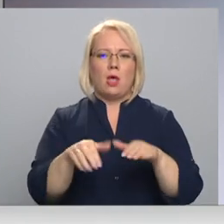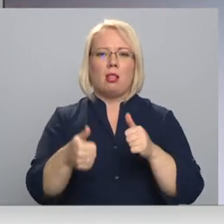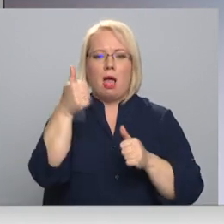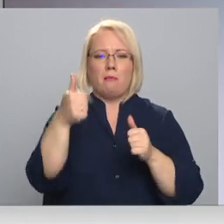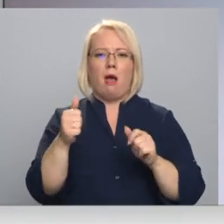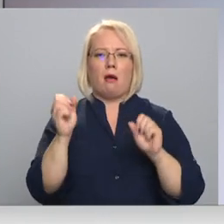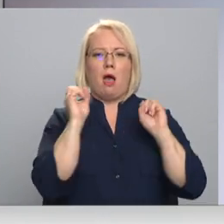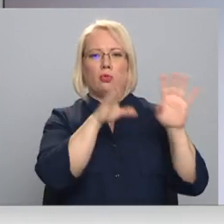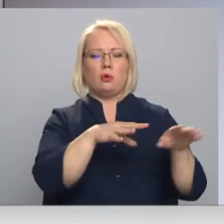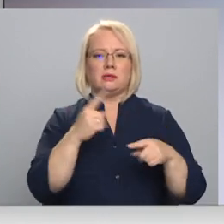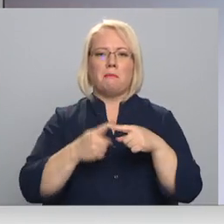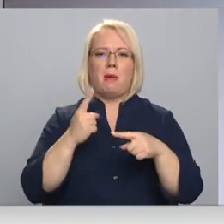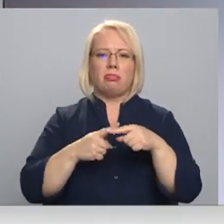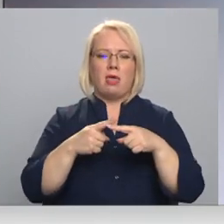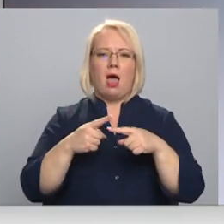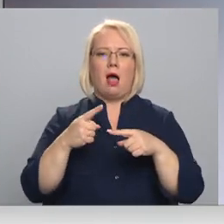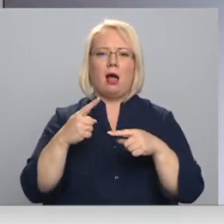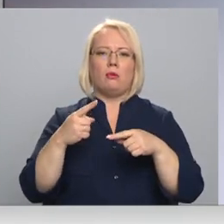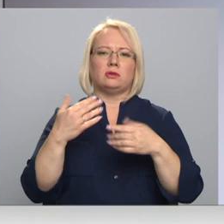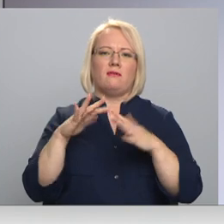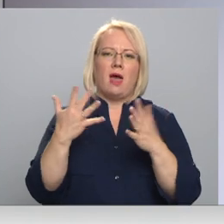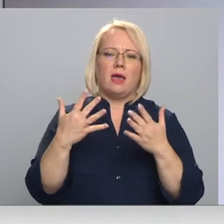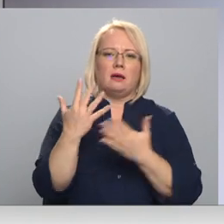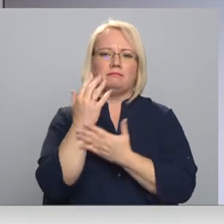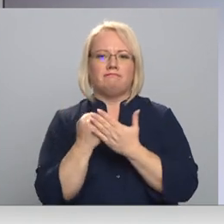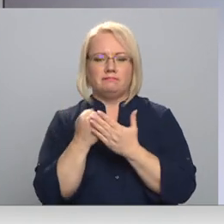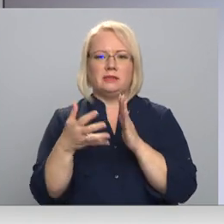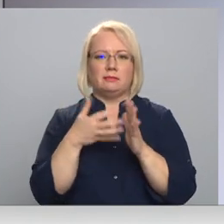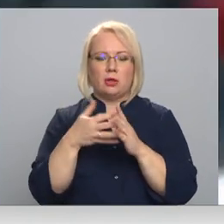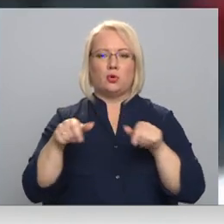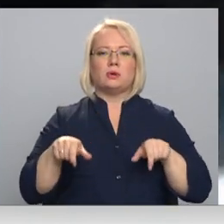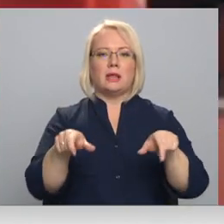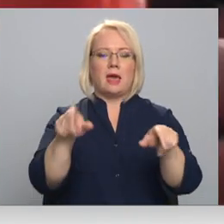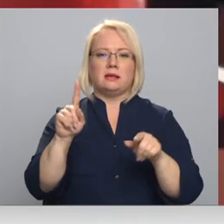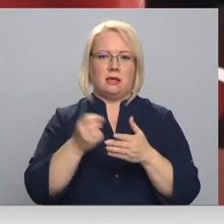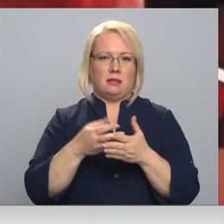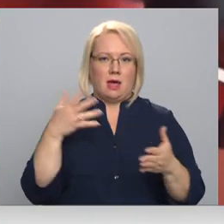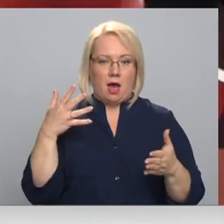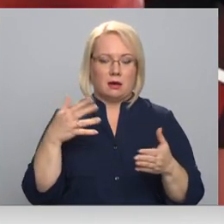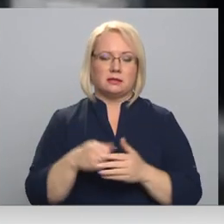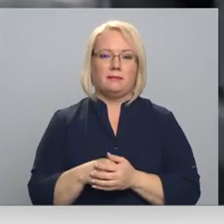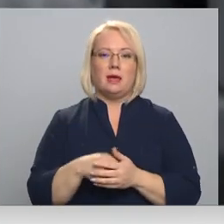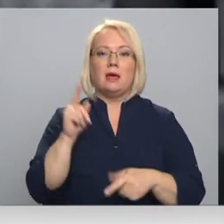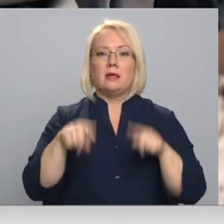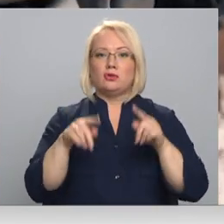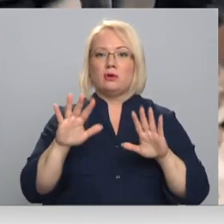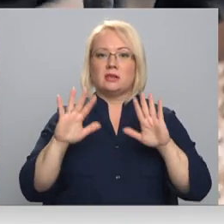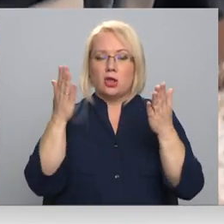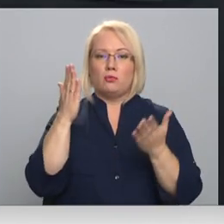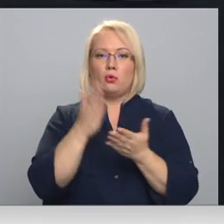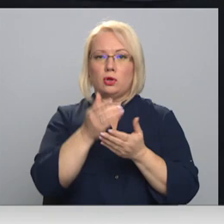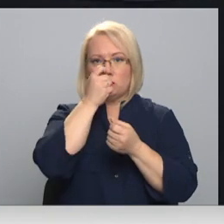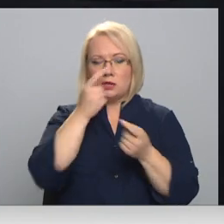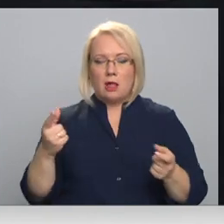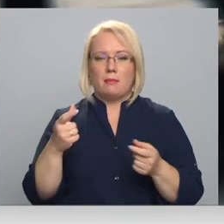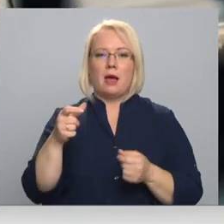nodosim metālu užņos vai izmantosim kā rezervi. Sliedas ir dārgas. Atsevišķos gadījumos nelaima notikus arī cilvēkam pašam